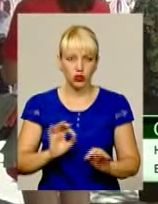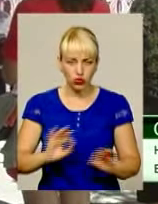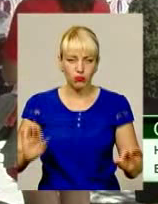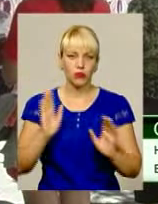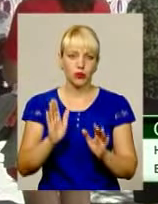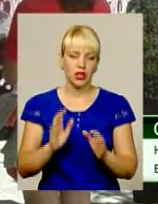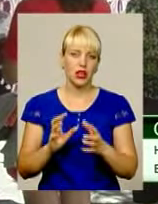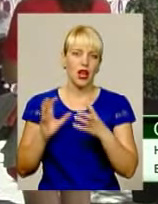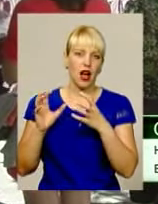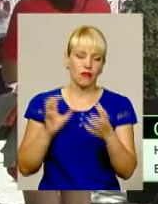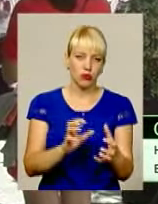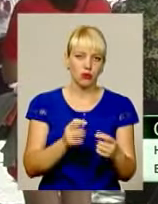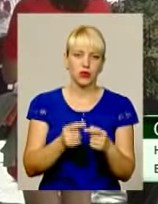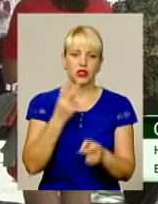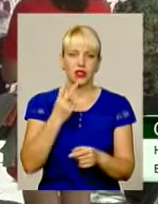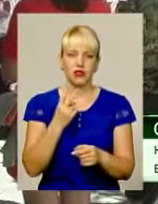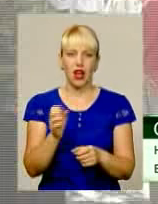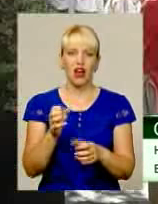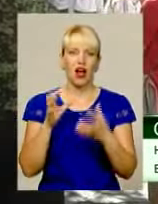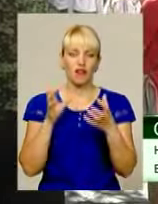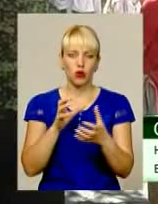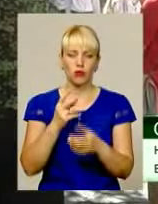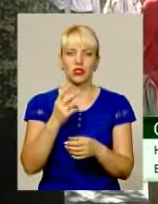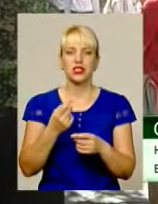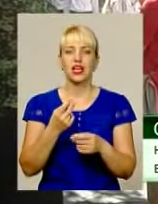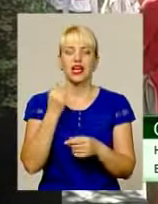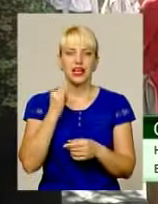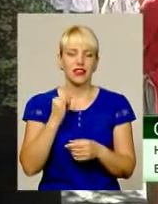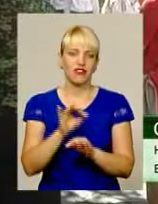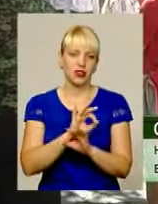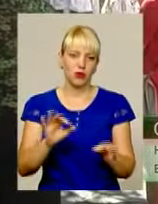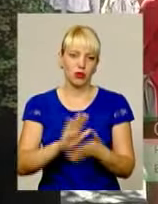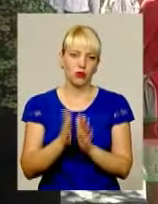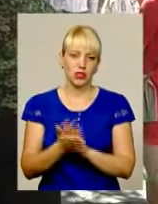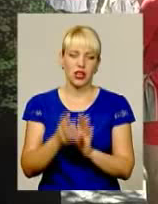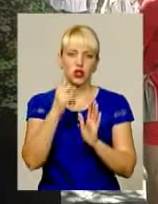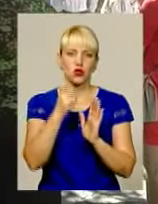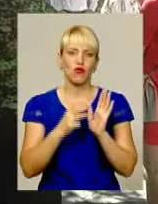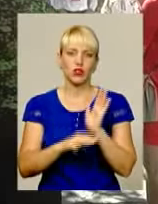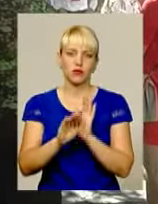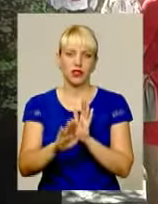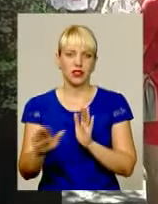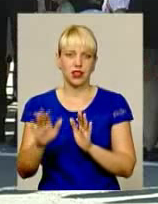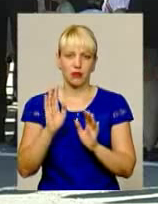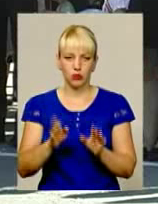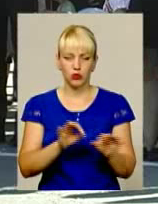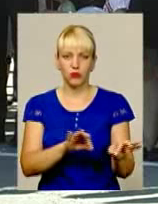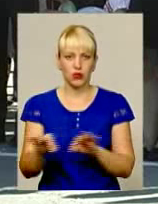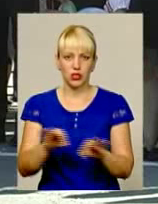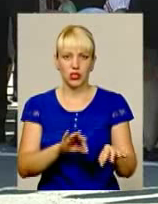шкільних автобуси, автобуси в відмінному стані. Довозиться більше 120 дітей до опорної школи.